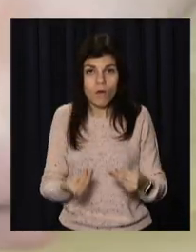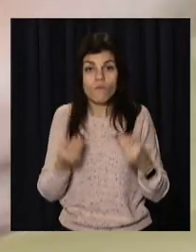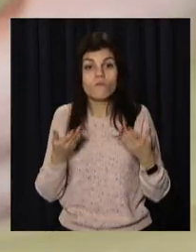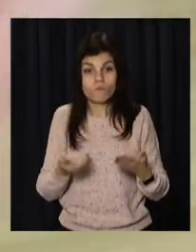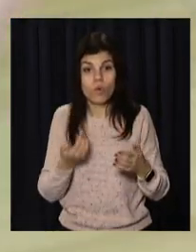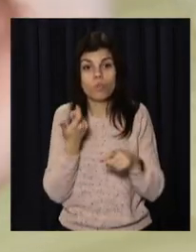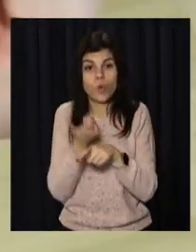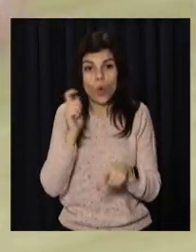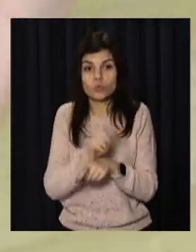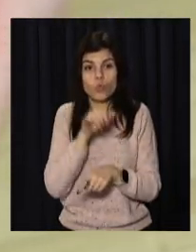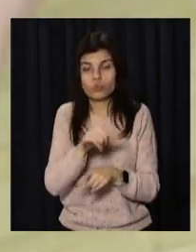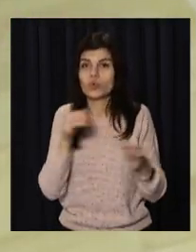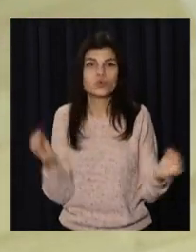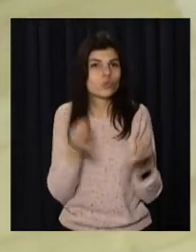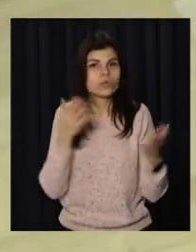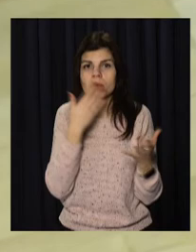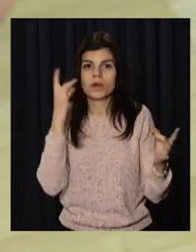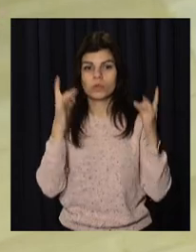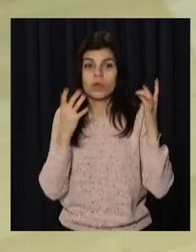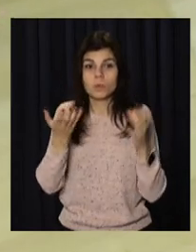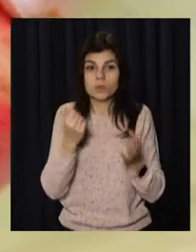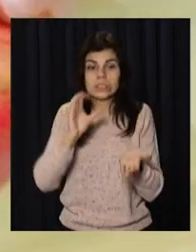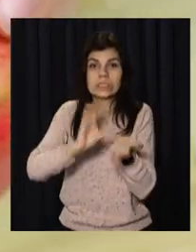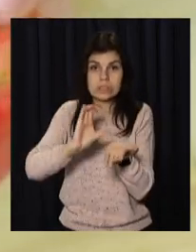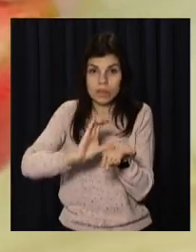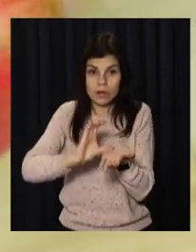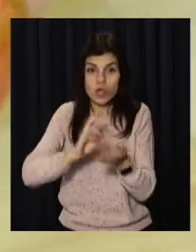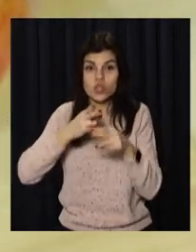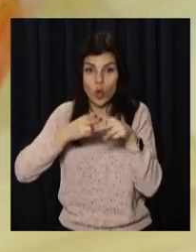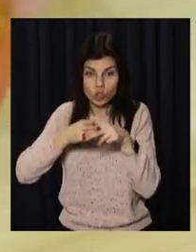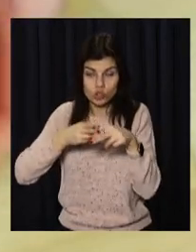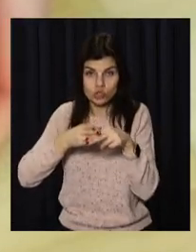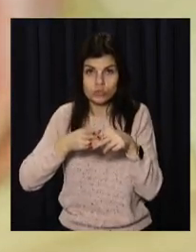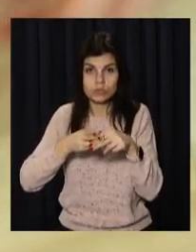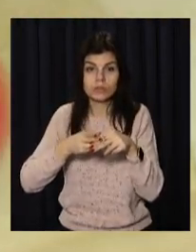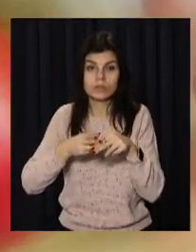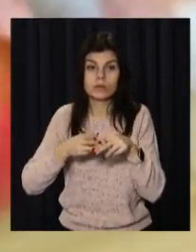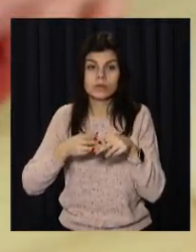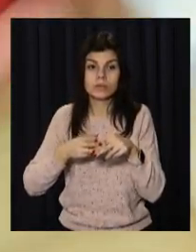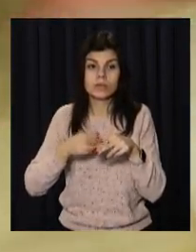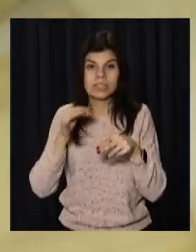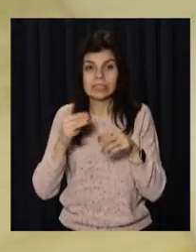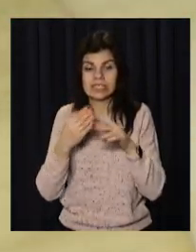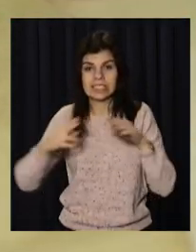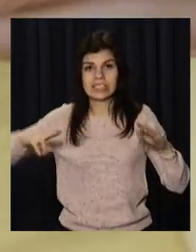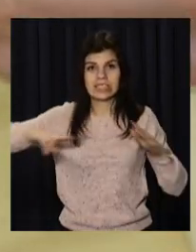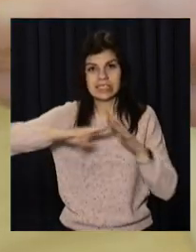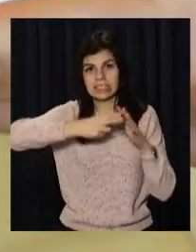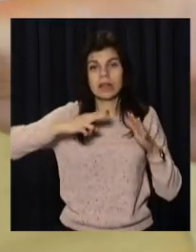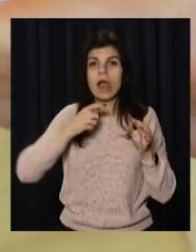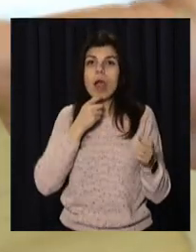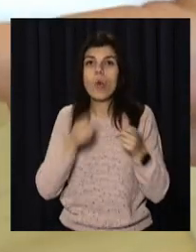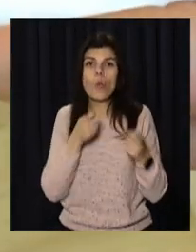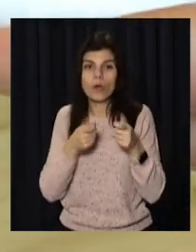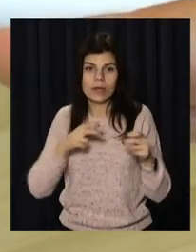він легко зажимається і більше у нього нічого не хрустить. Берем стаканчик, нож і збоку